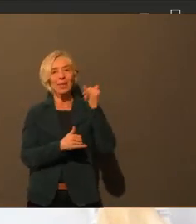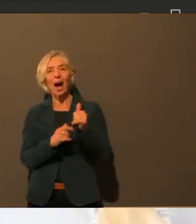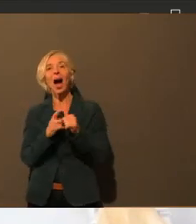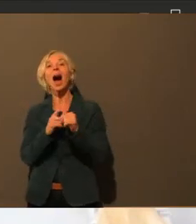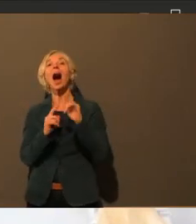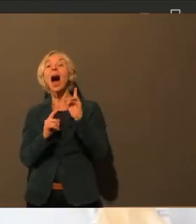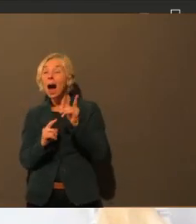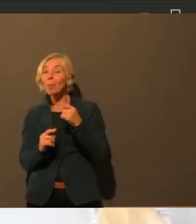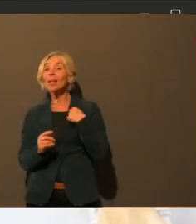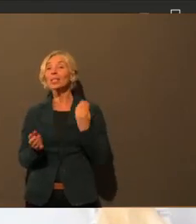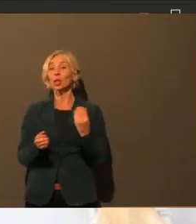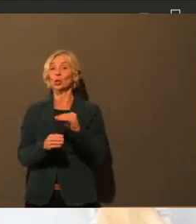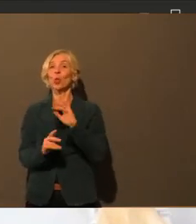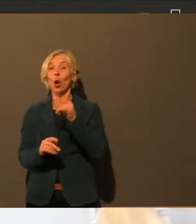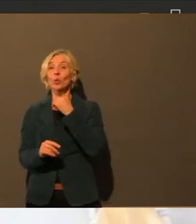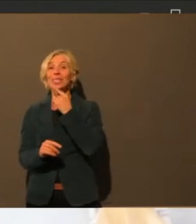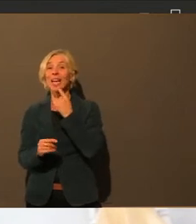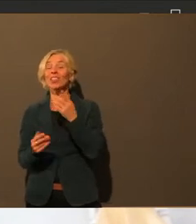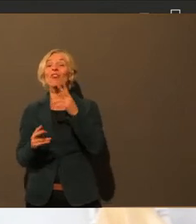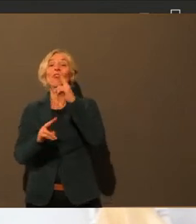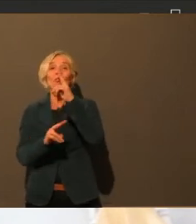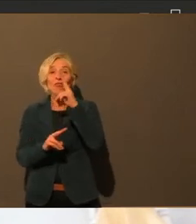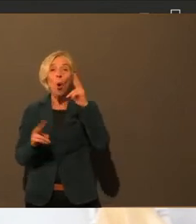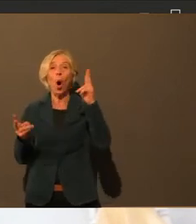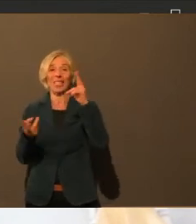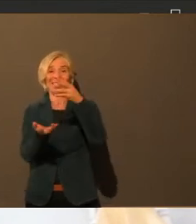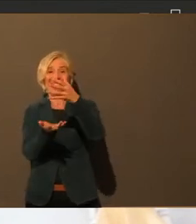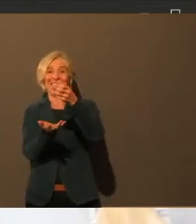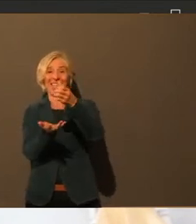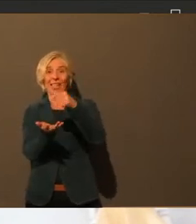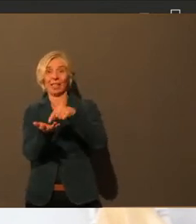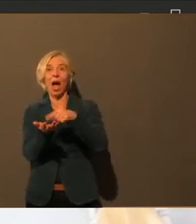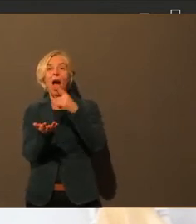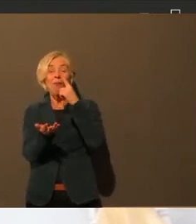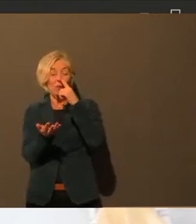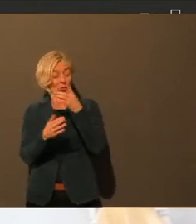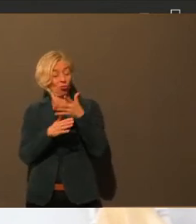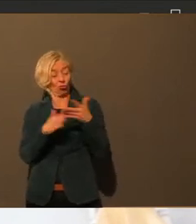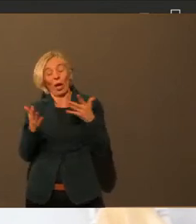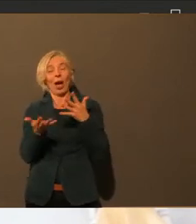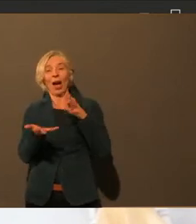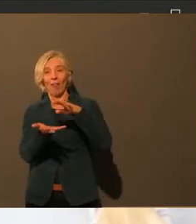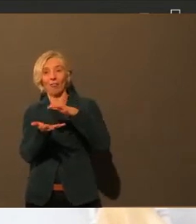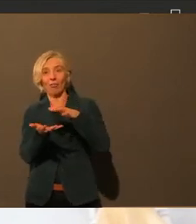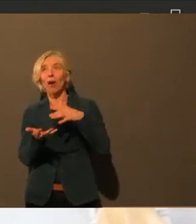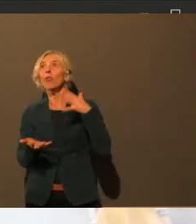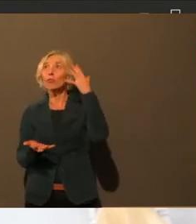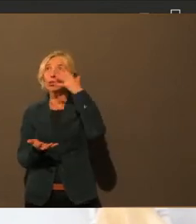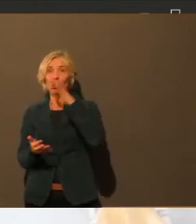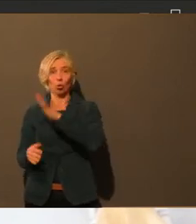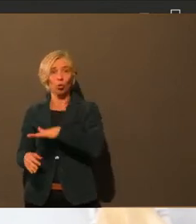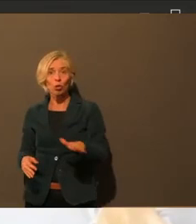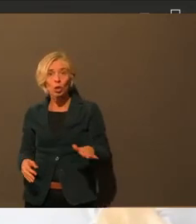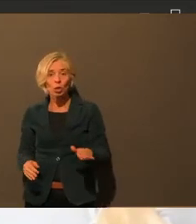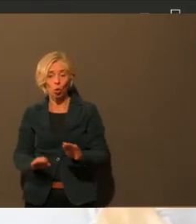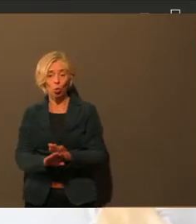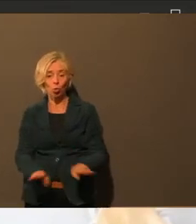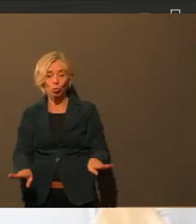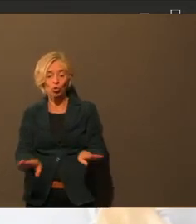Weil wenn die natürlich hoch dosiert sind und kleinere Kinder, Grundschulkindern